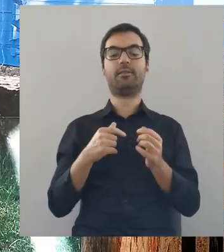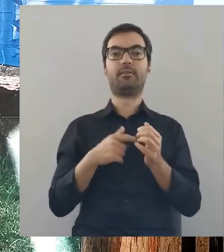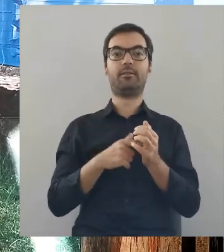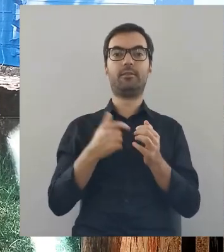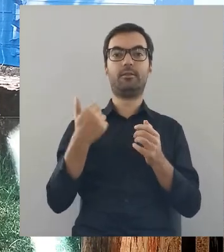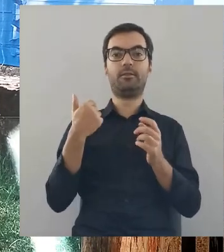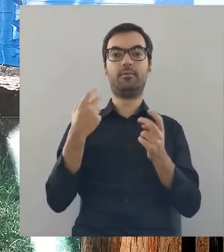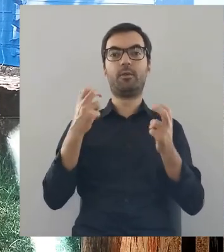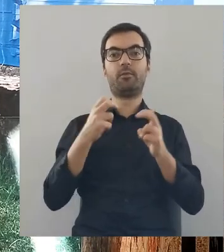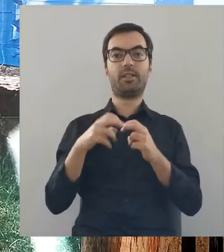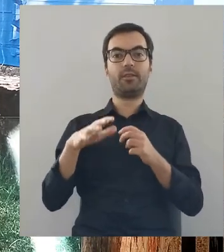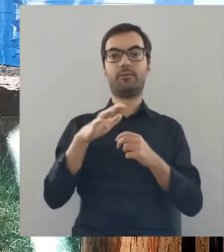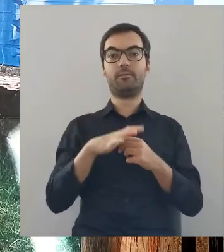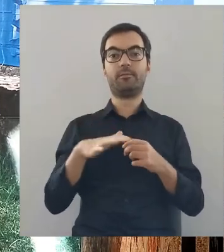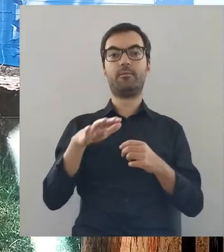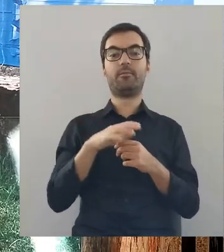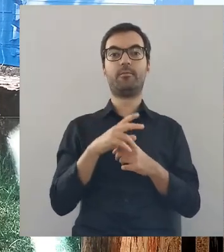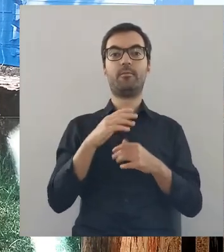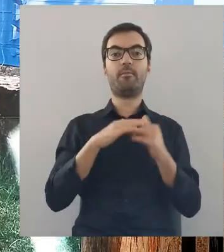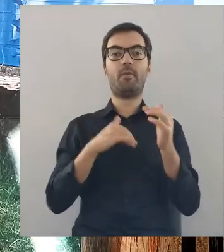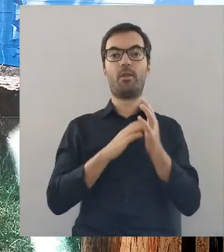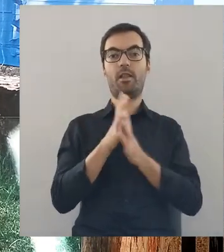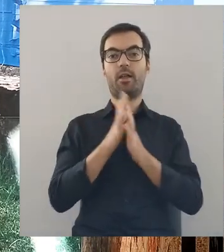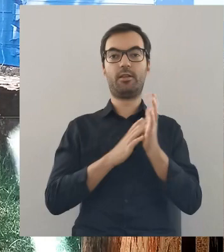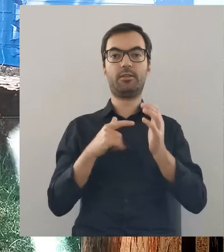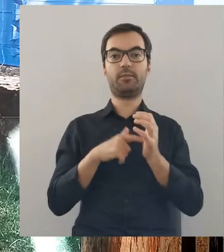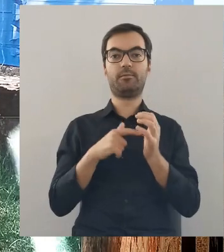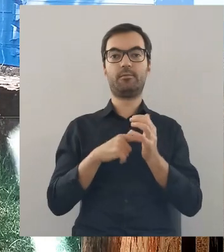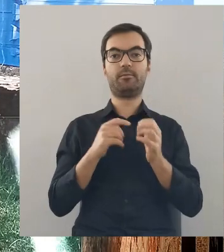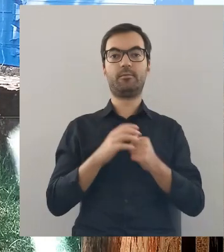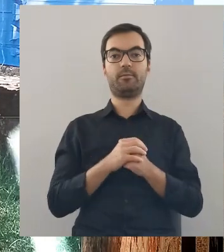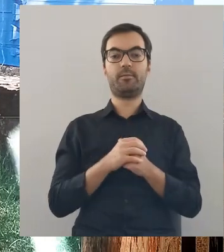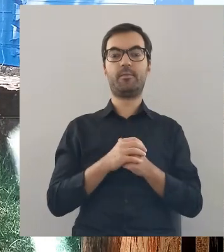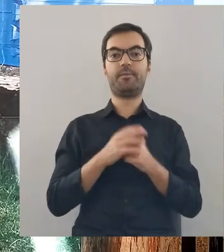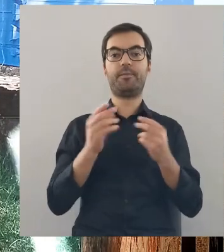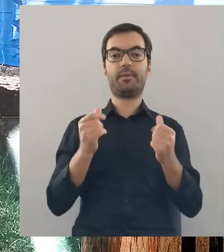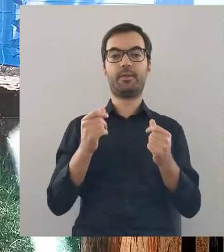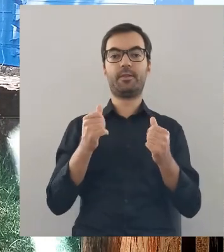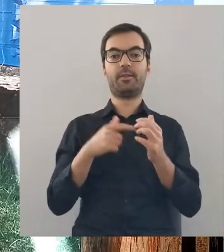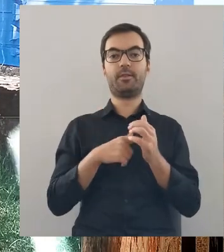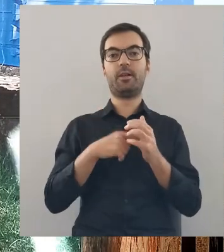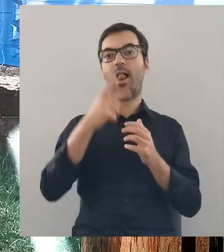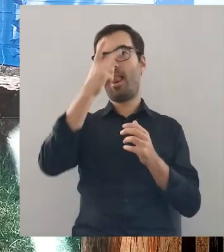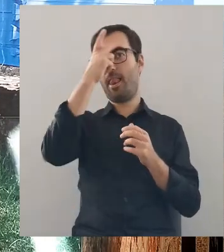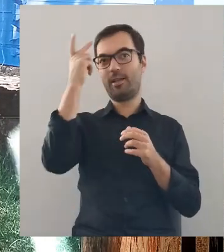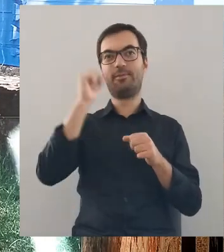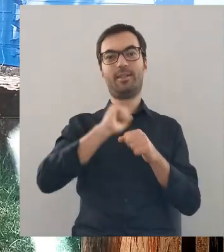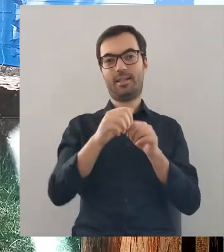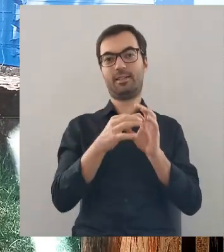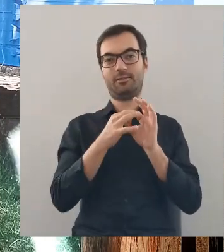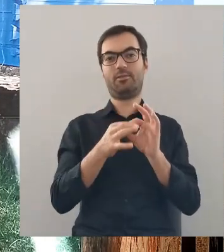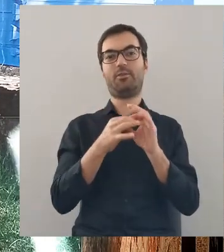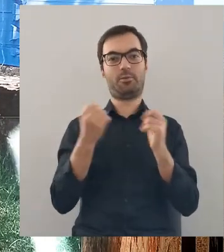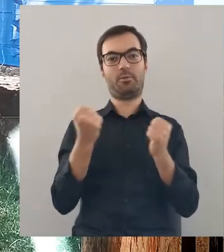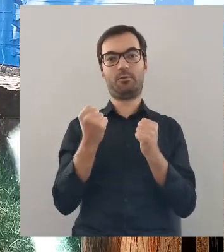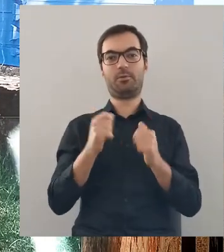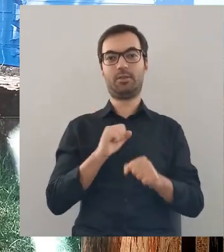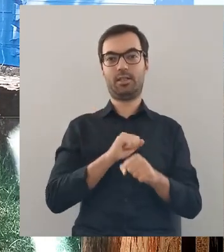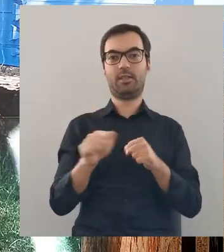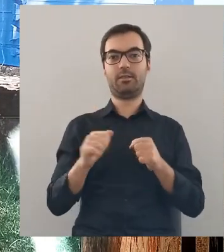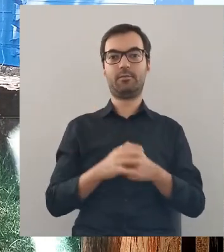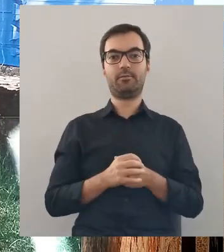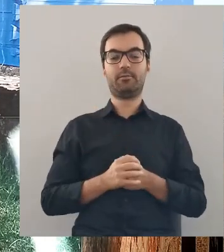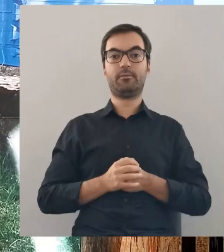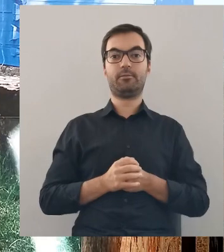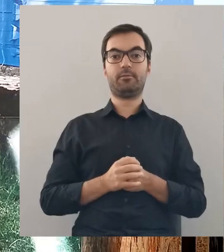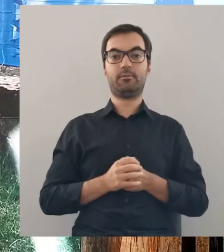takie legendy, które powstały na terenie Podlasia, to gdzieś tam z tą Litwą mają powiązania.